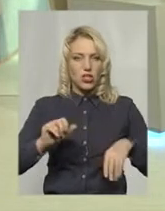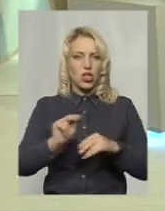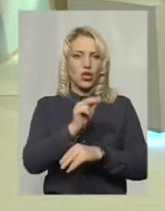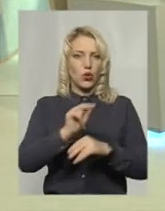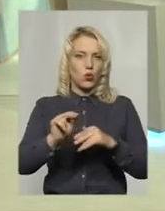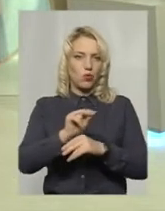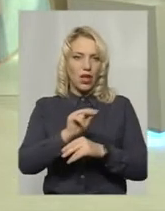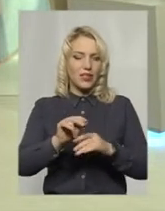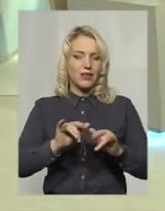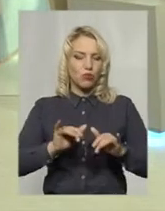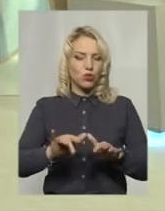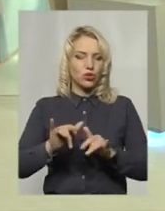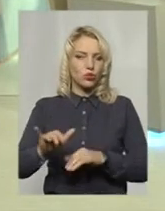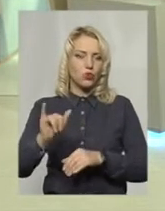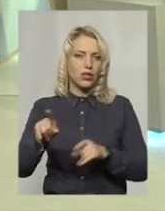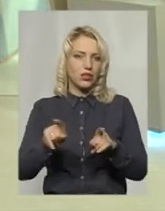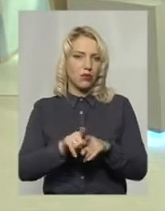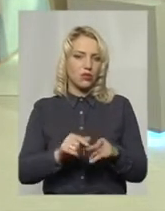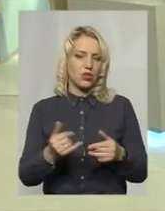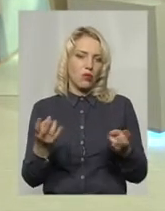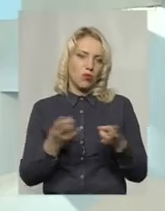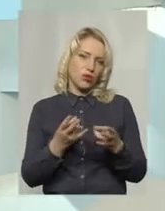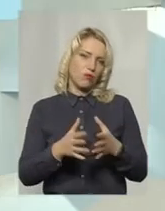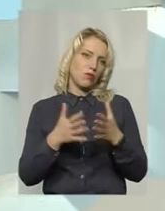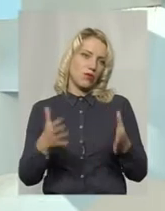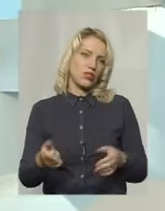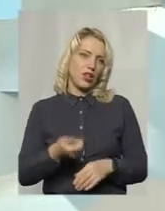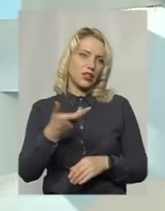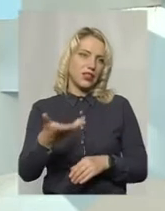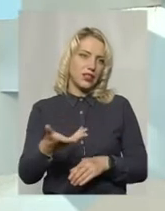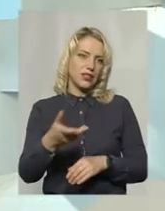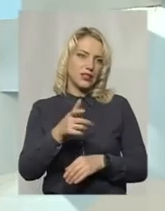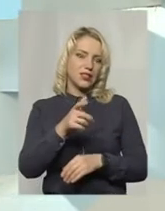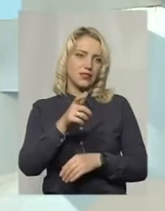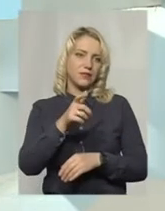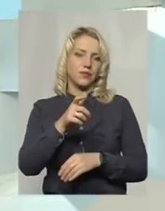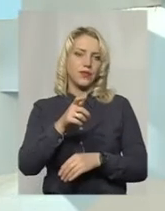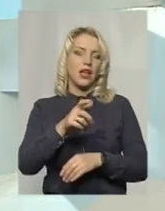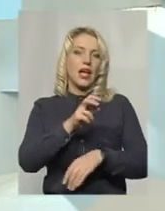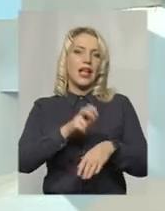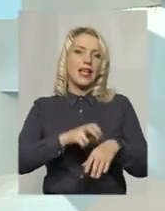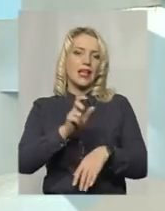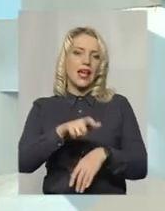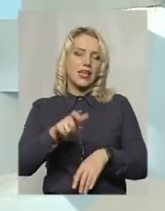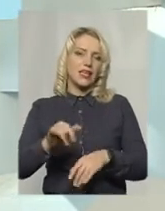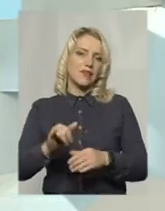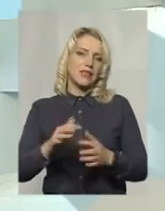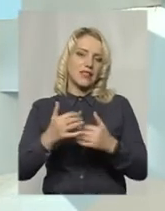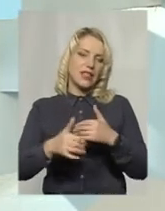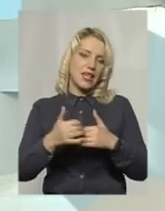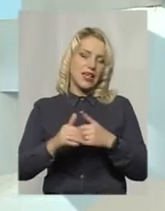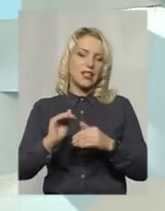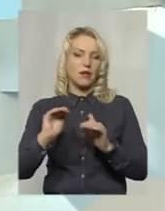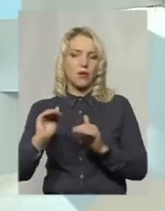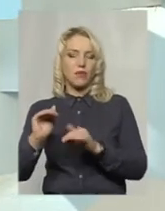процедури, а відповідно для цього потрібна більша кількість лікарів і середнього і молодшого